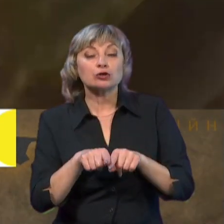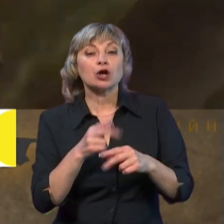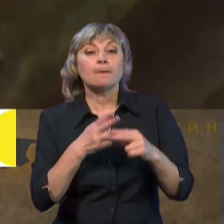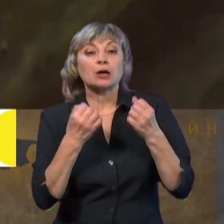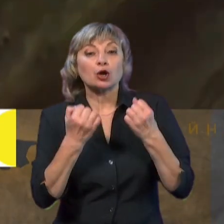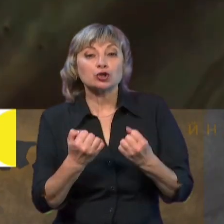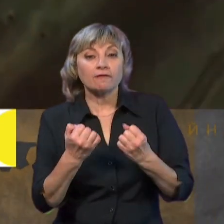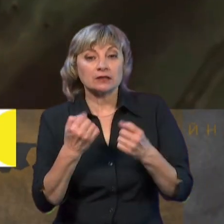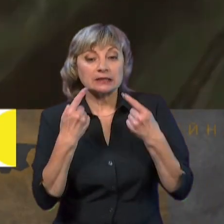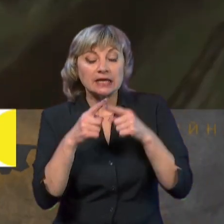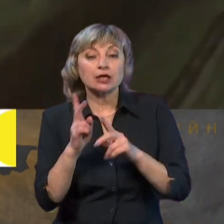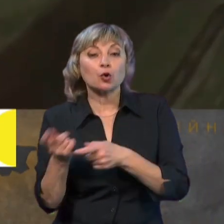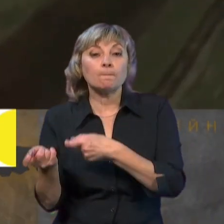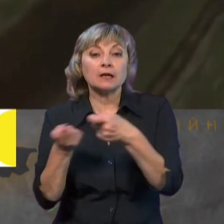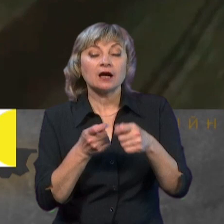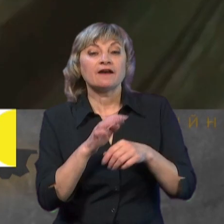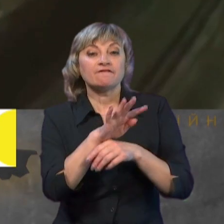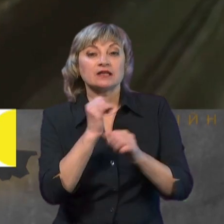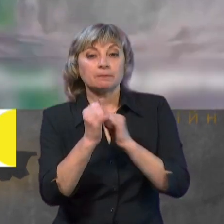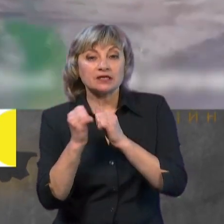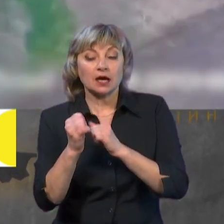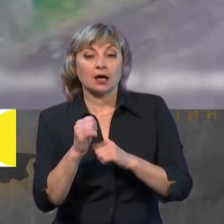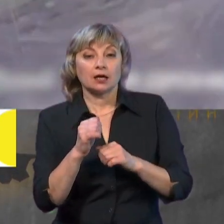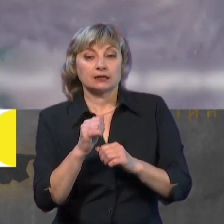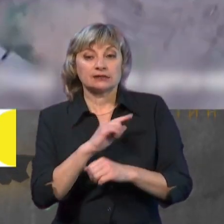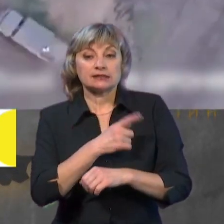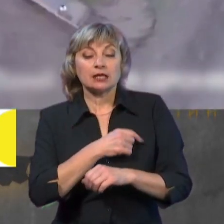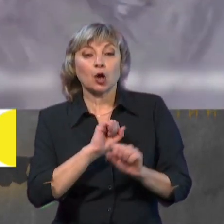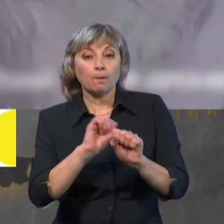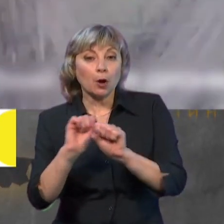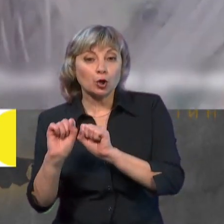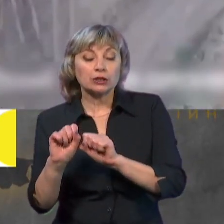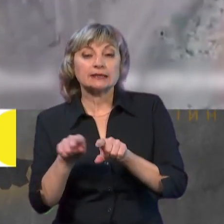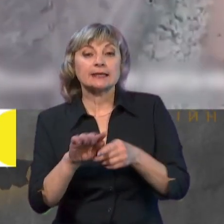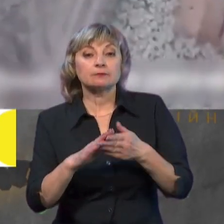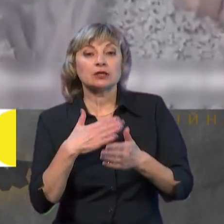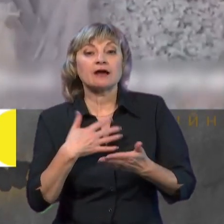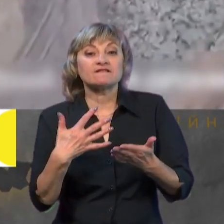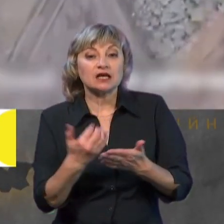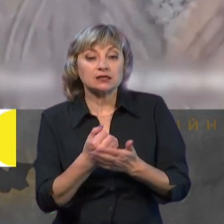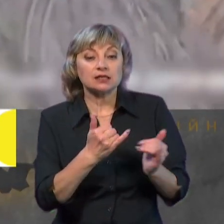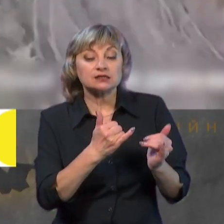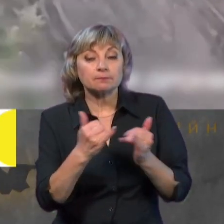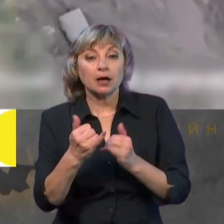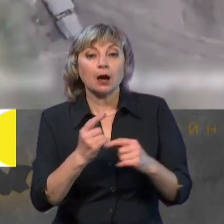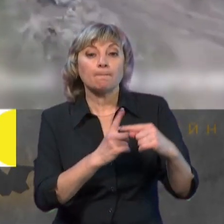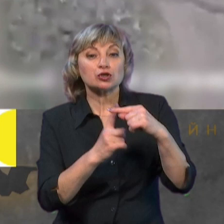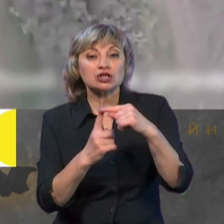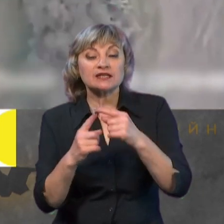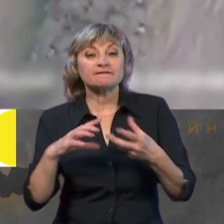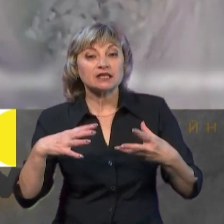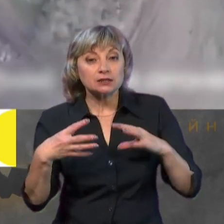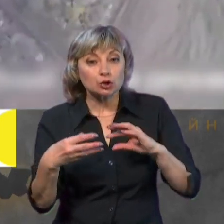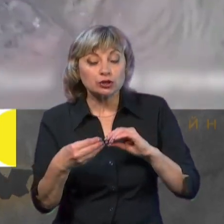яку вони підтягують для відбиття ударно-штурмових дій Сил оборони. І таким чином нам вдається забезпечувати позитивний результат,